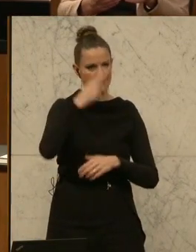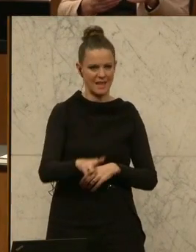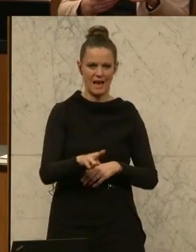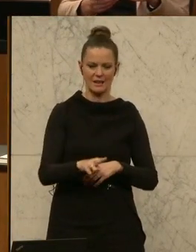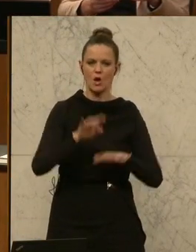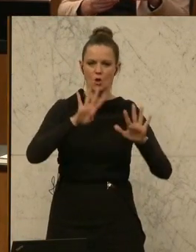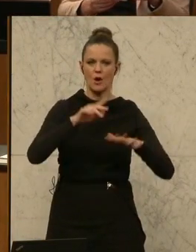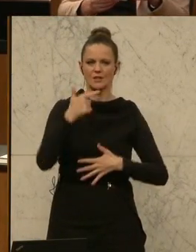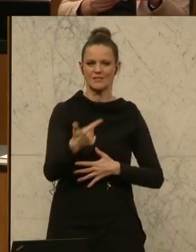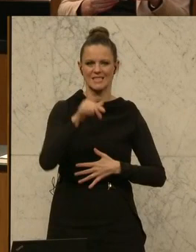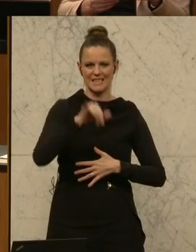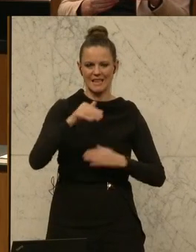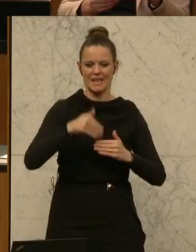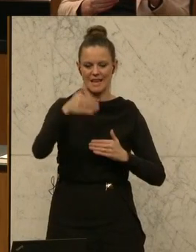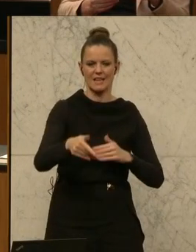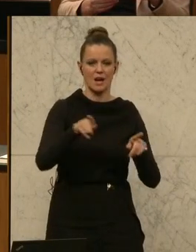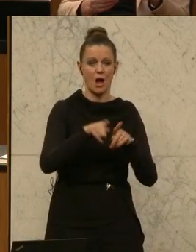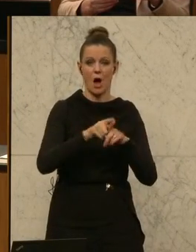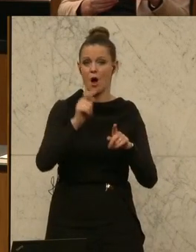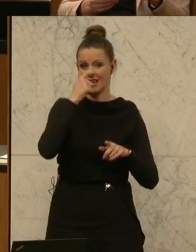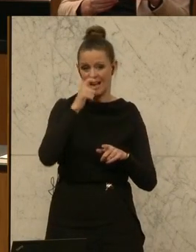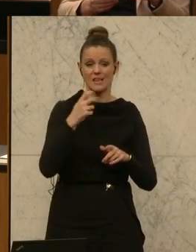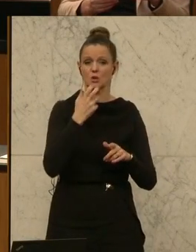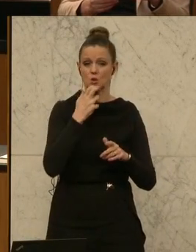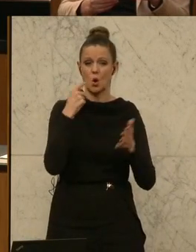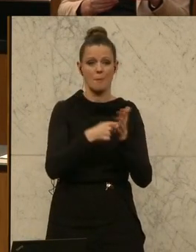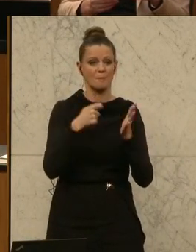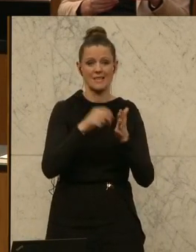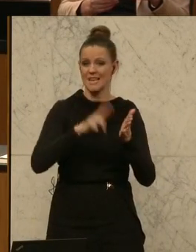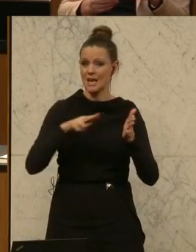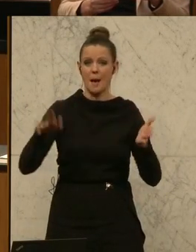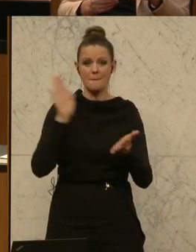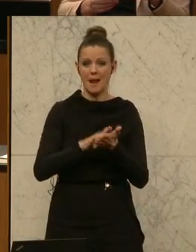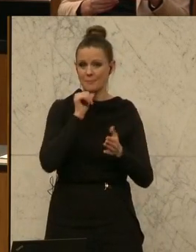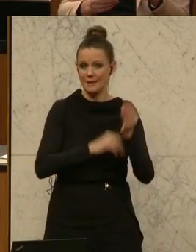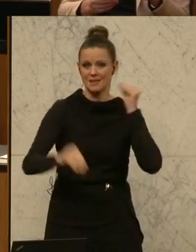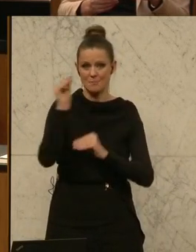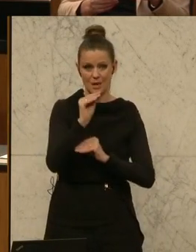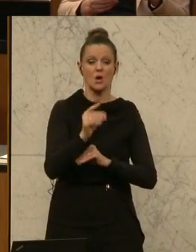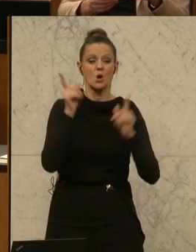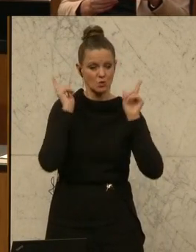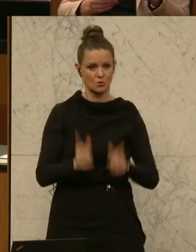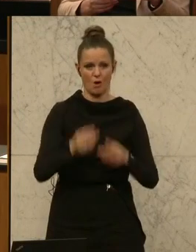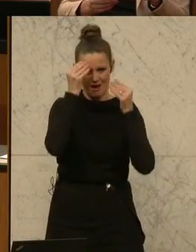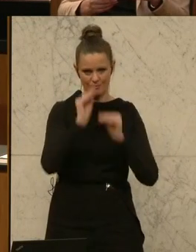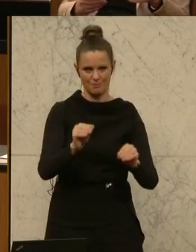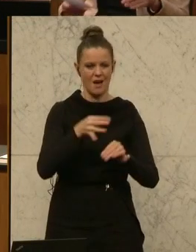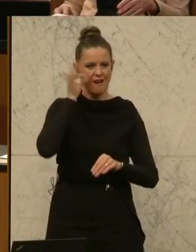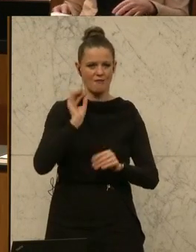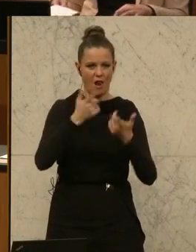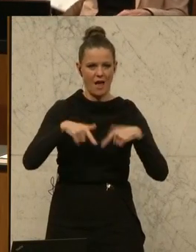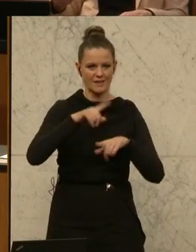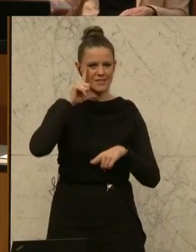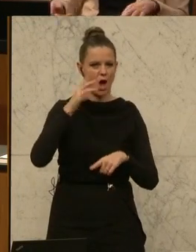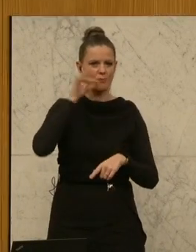nach dem 29. Jänner werden auch die Gaspreise und die Strompreise in Niederösterreich nicht angehoben. Stellen Sie sich hin, Landeshauptfrau,